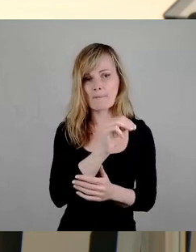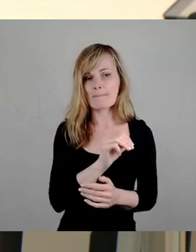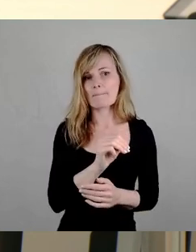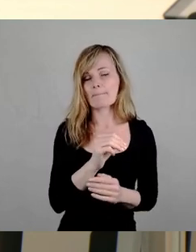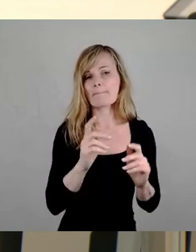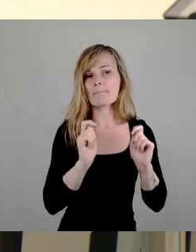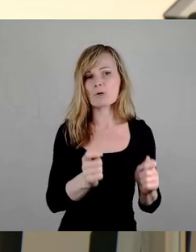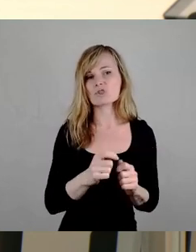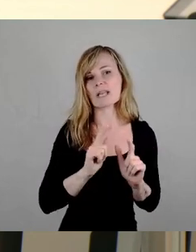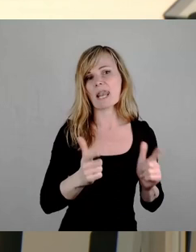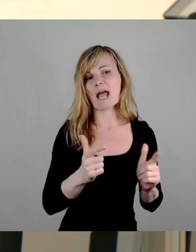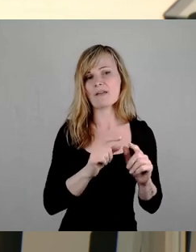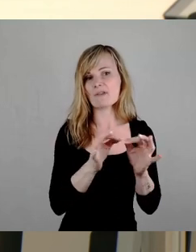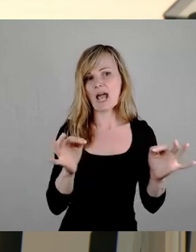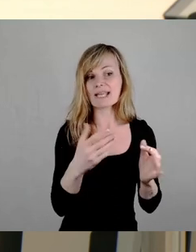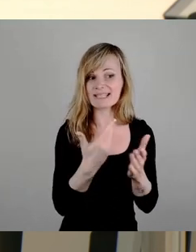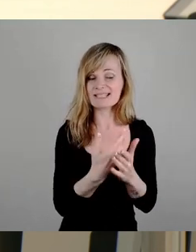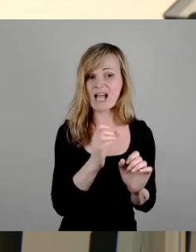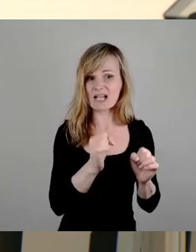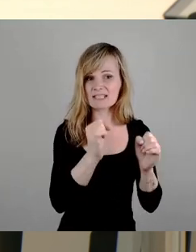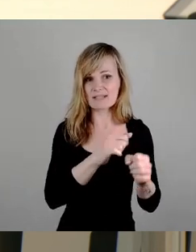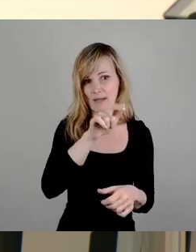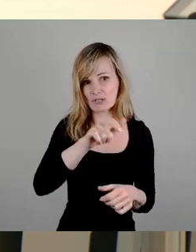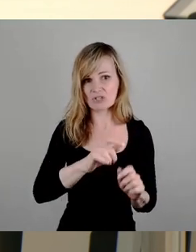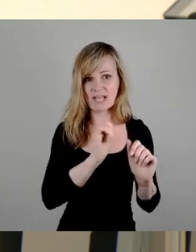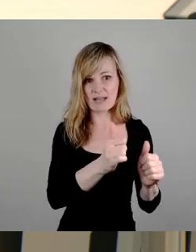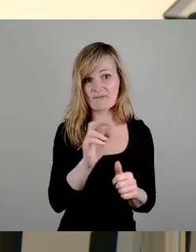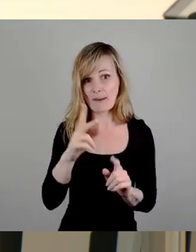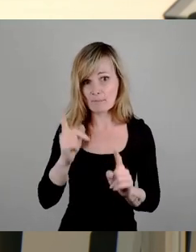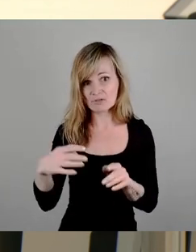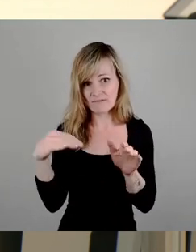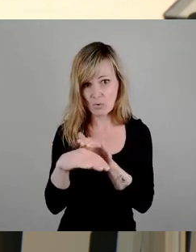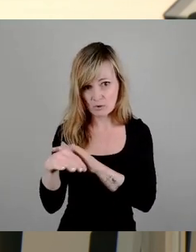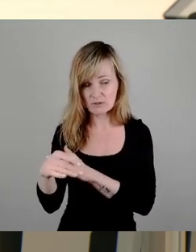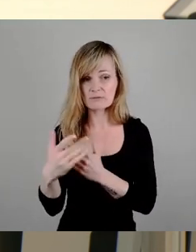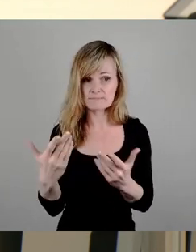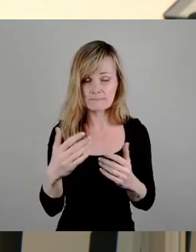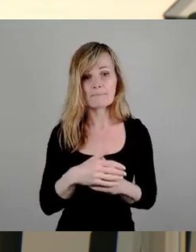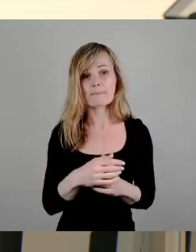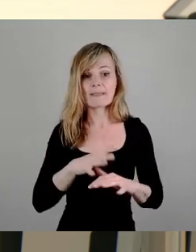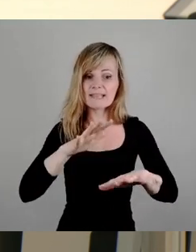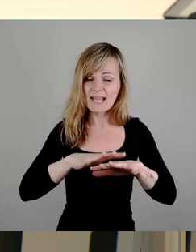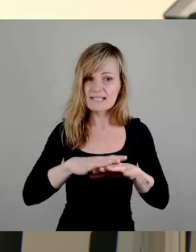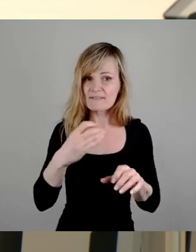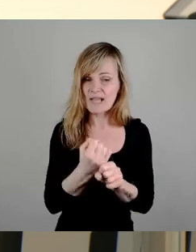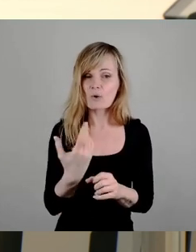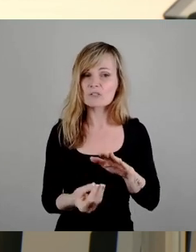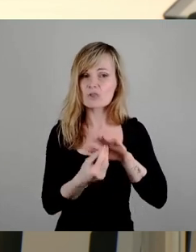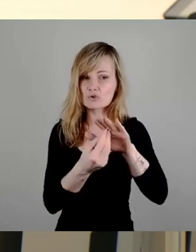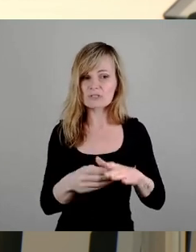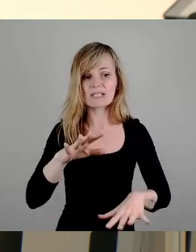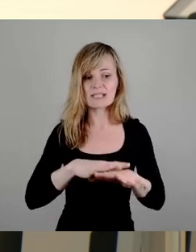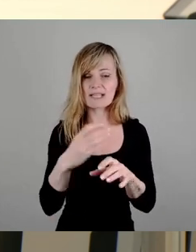aktiv Menschen helfen, die flüchten müssen. Da stand drin, dass wir Netzwerke unterstützen und Netzwerkarbeite